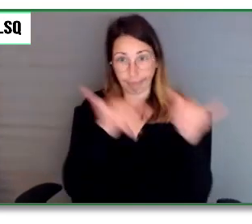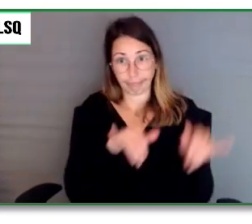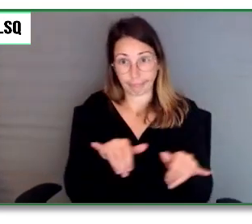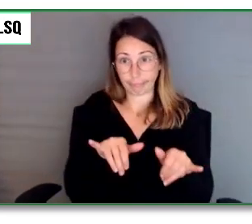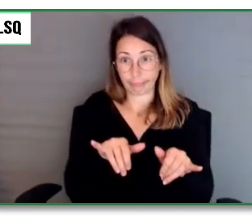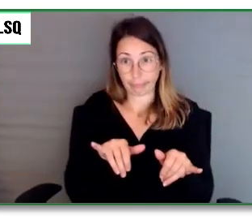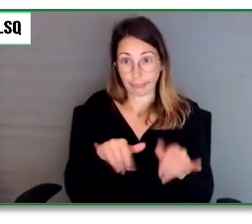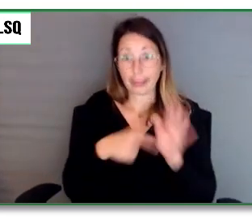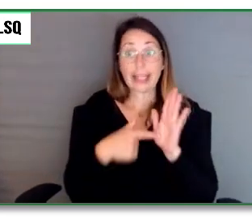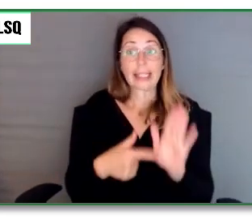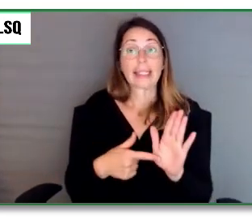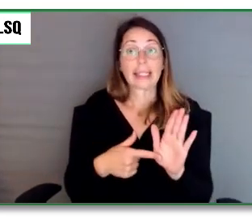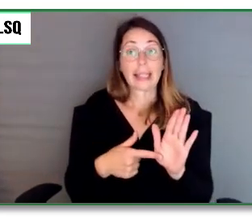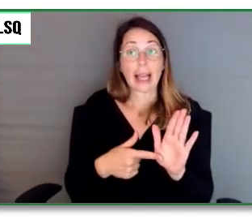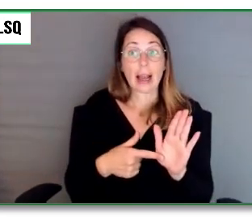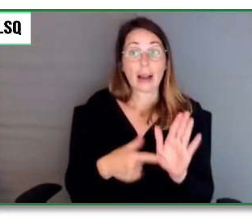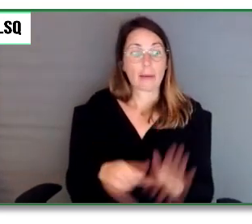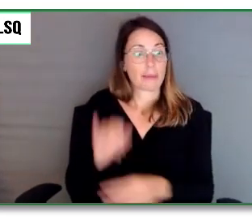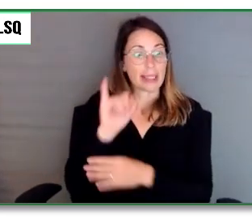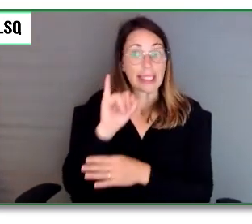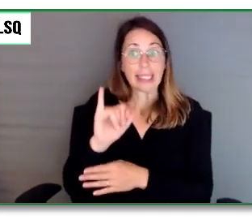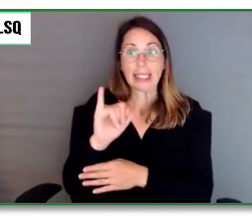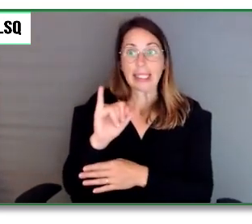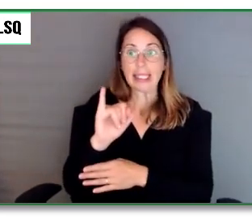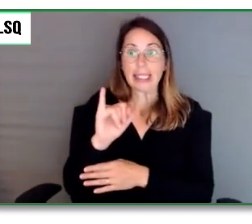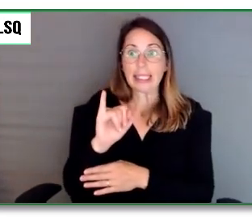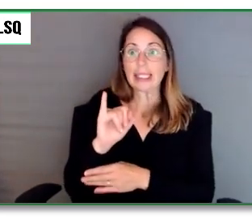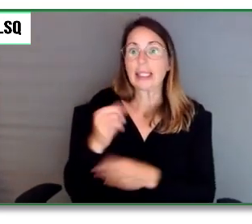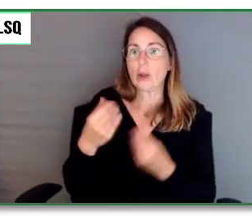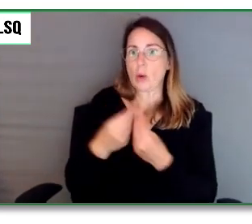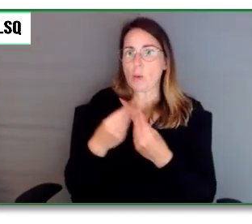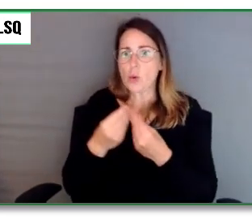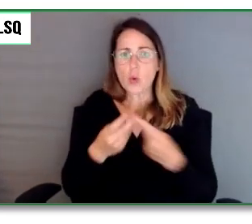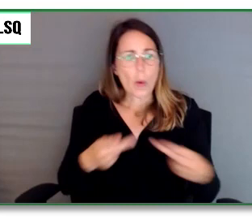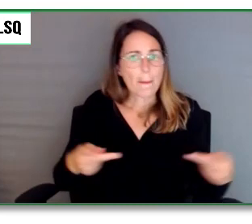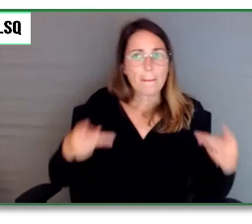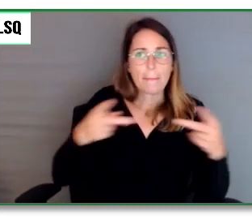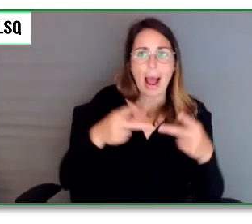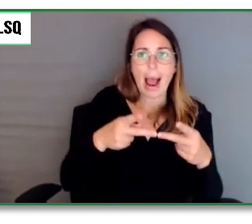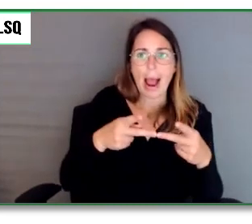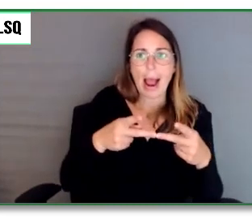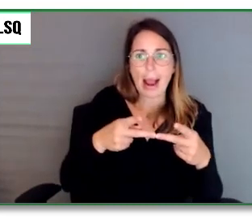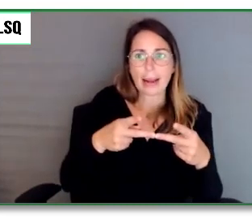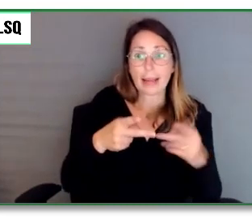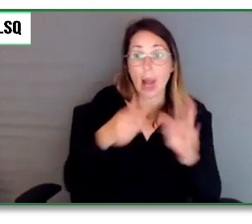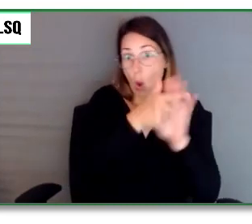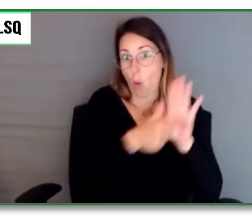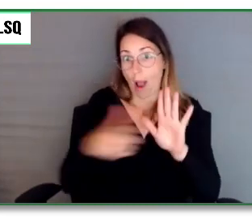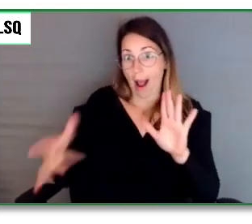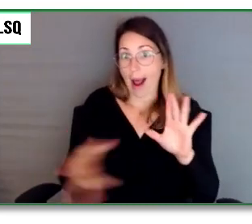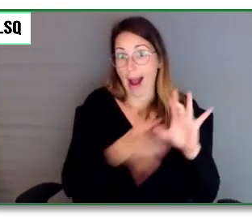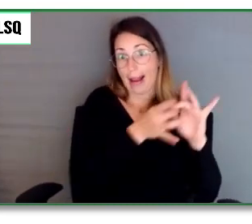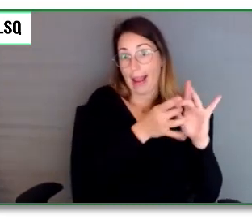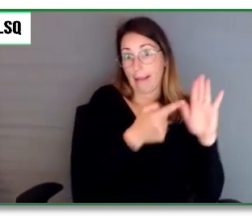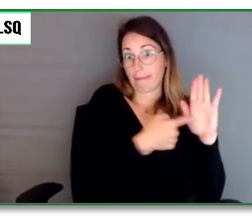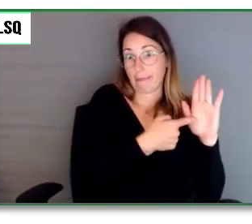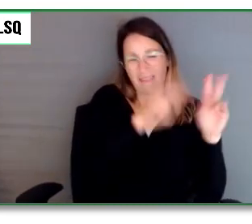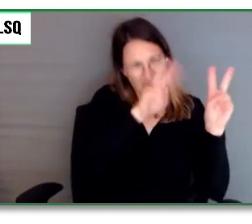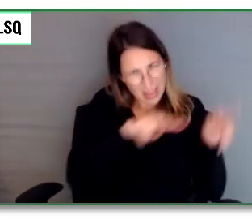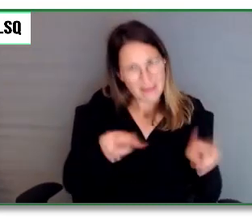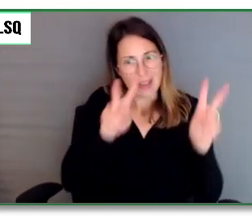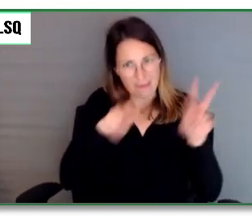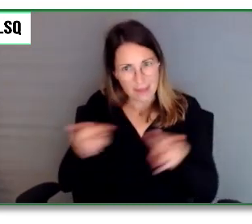de DER, beaucoup de parcs qui sont assujettis à vos lois. Mais quand même d'un parc à l'autre, il peut y avoir des variations.